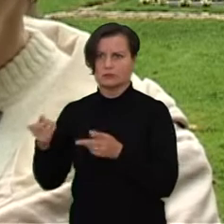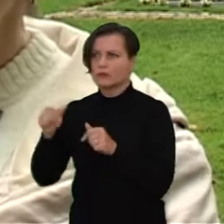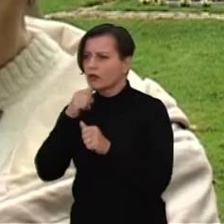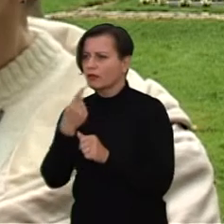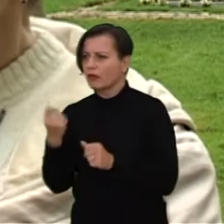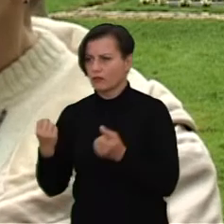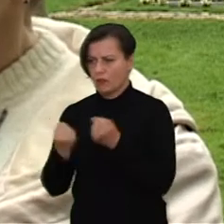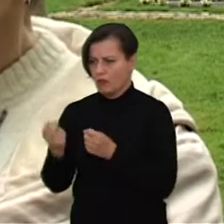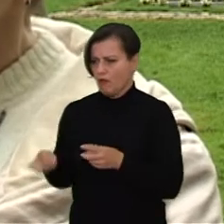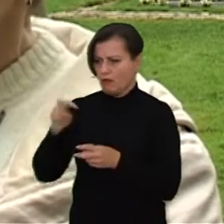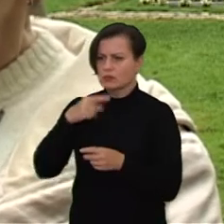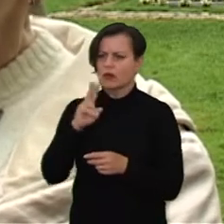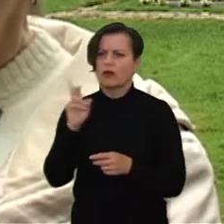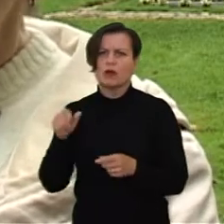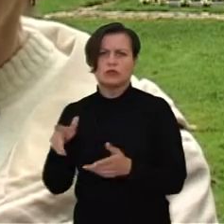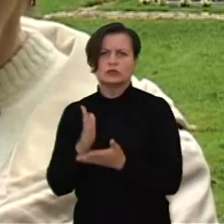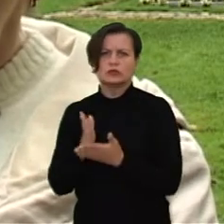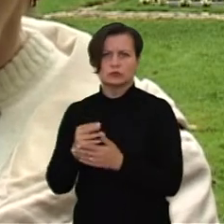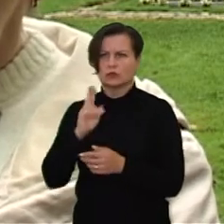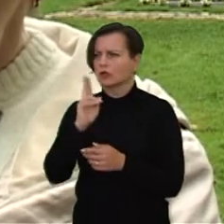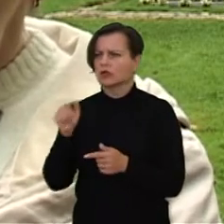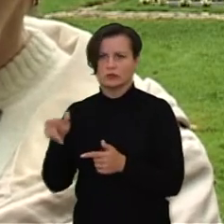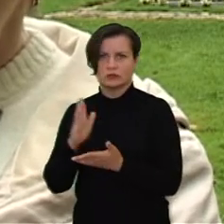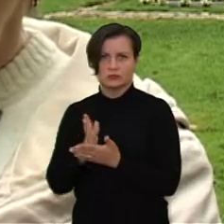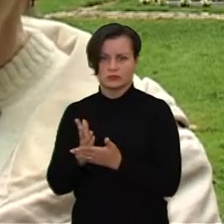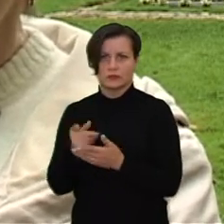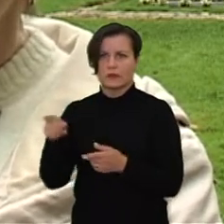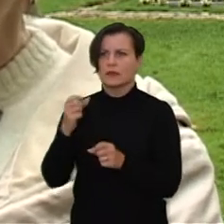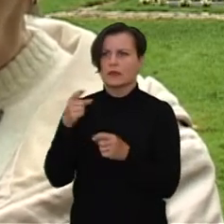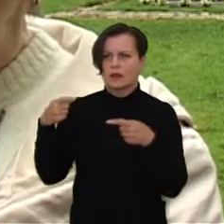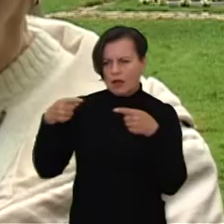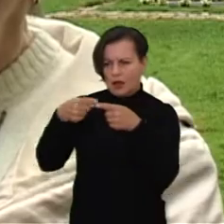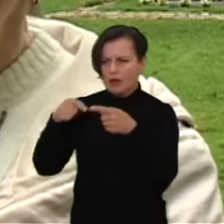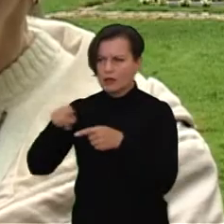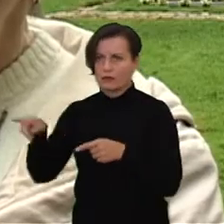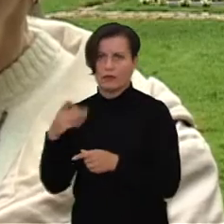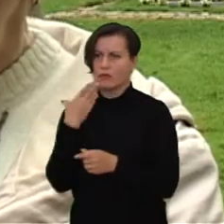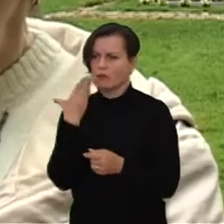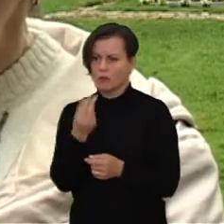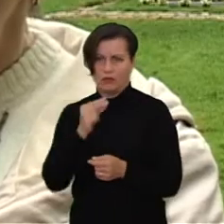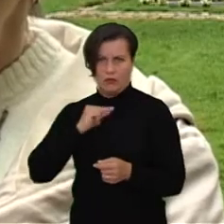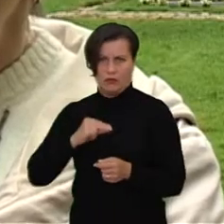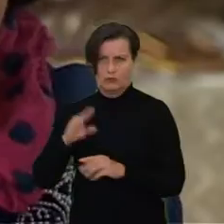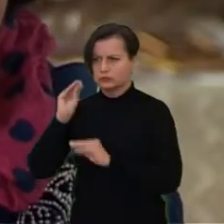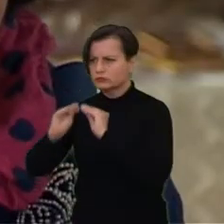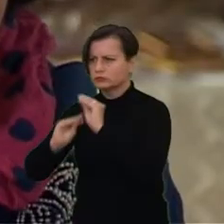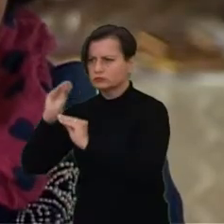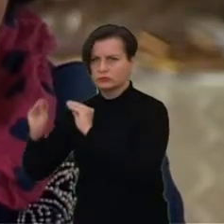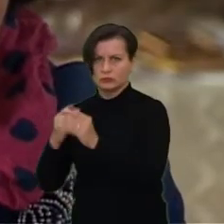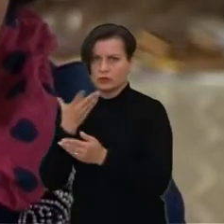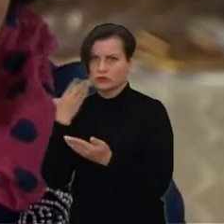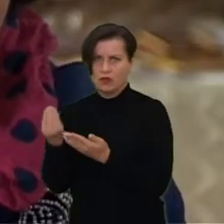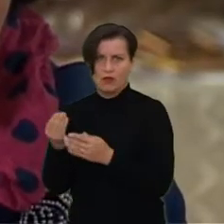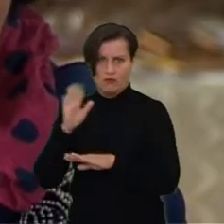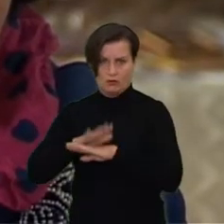Čia ne taip, kaip visur. Kas čia yra? Sakau, daryta su meilė. Kiekvienas kampelis, jo rankomis